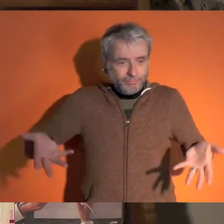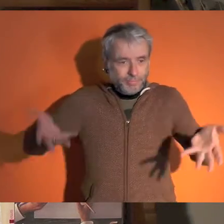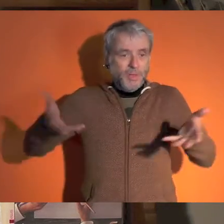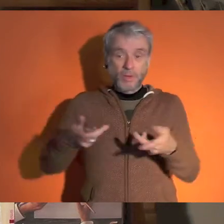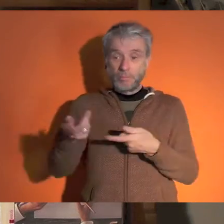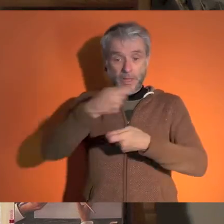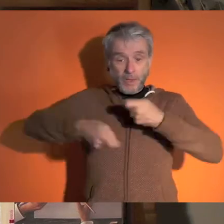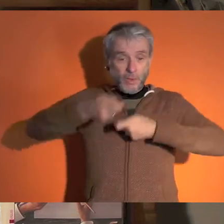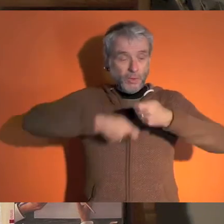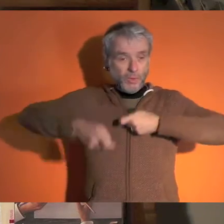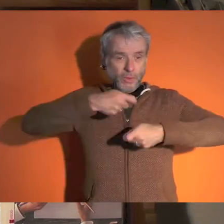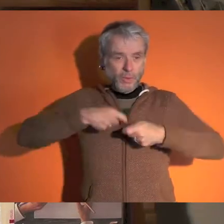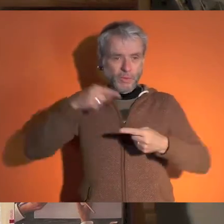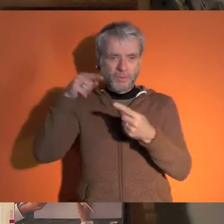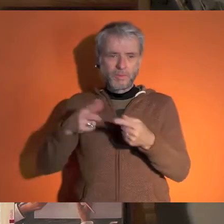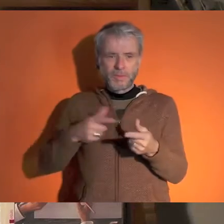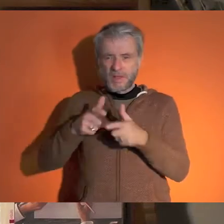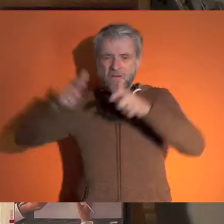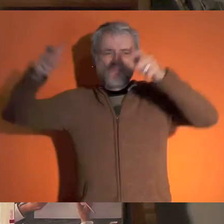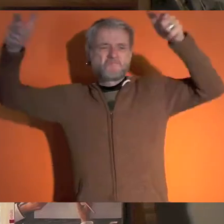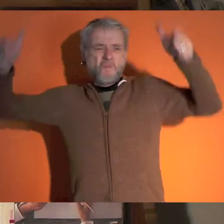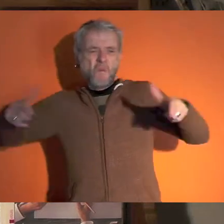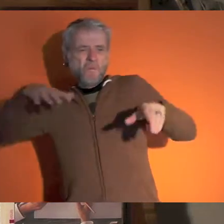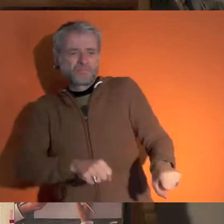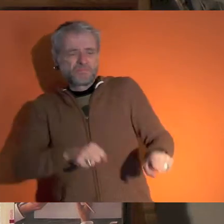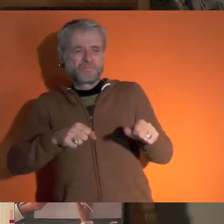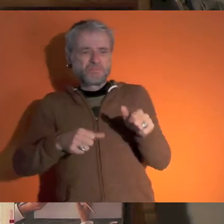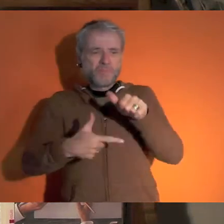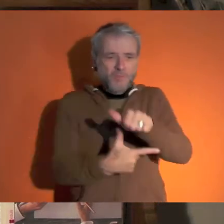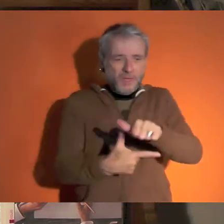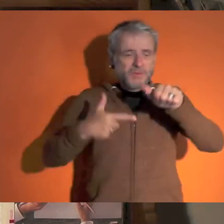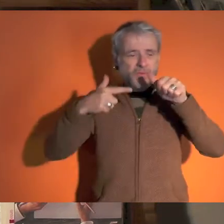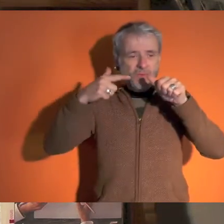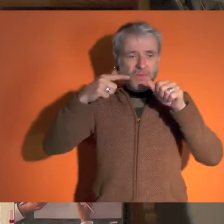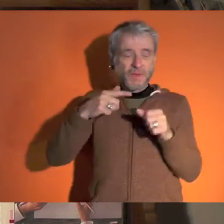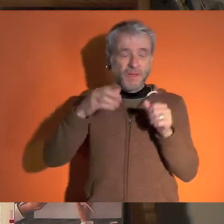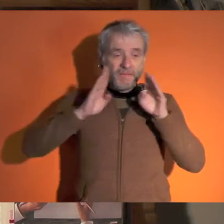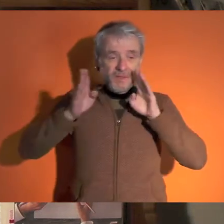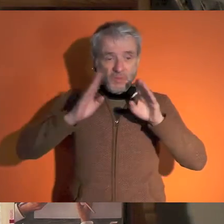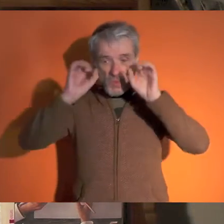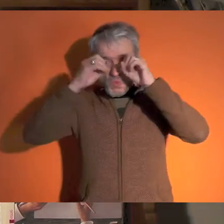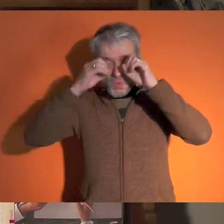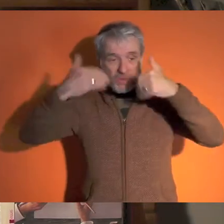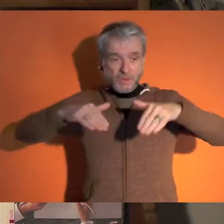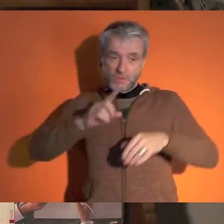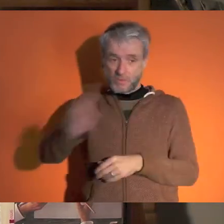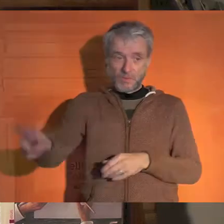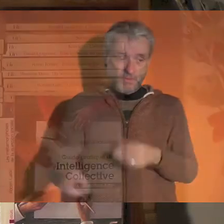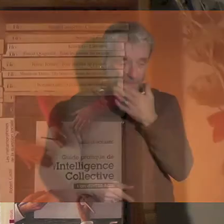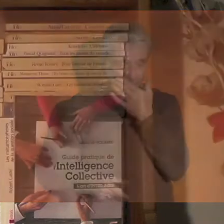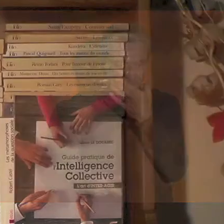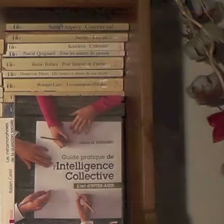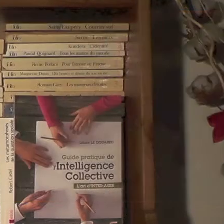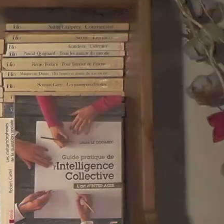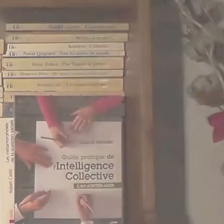permettre le développement d'une économie qui ne soit pas celle des grands groupes Amazon, Facebook,